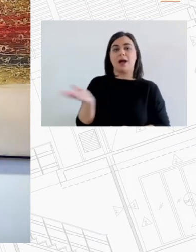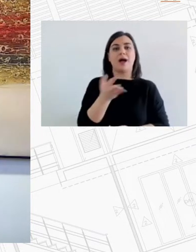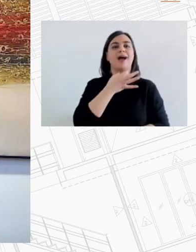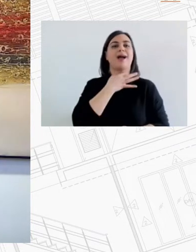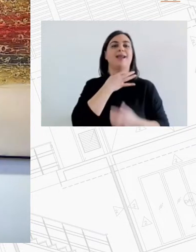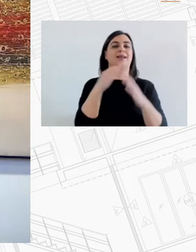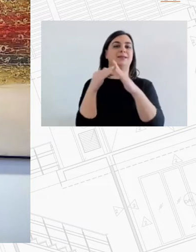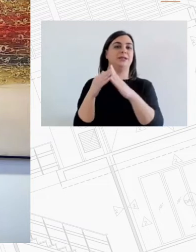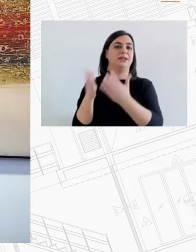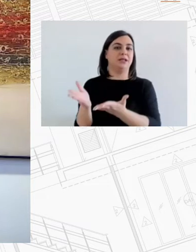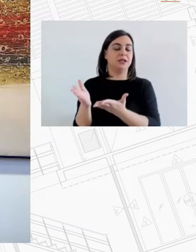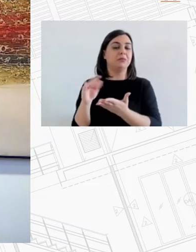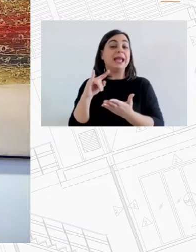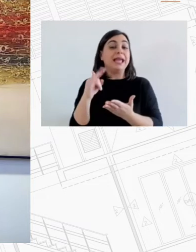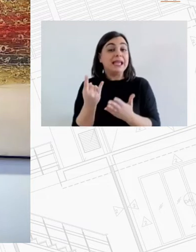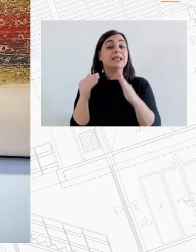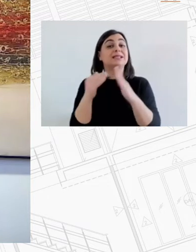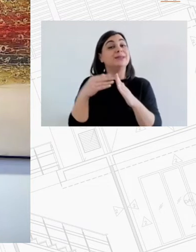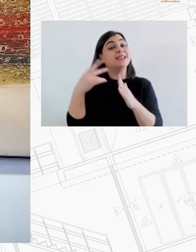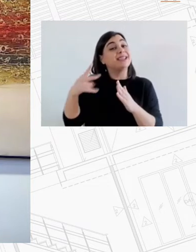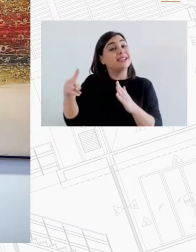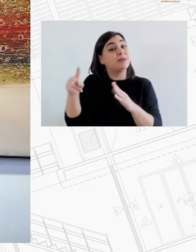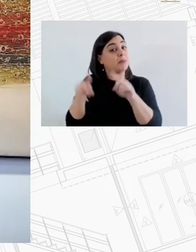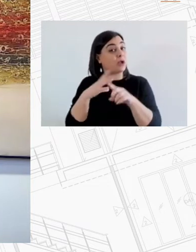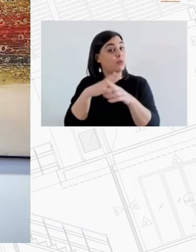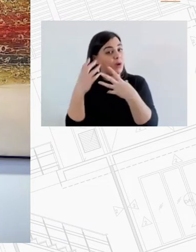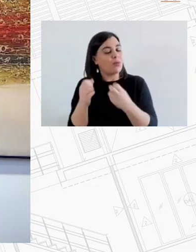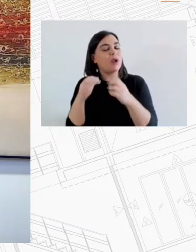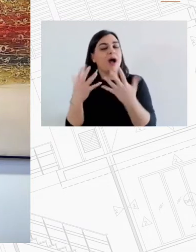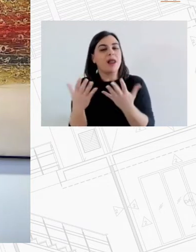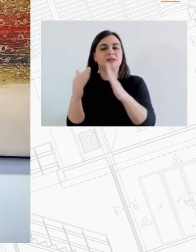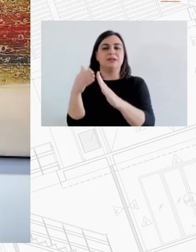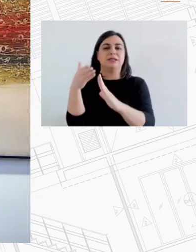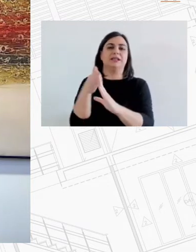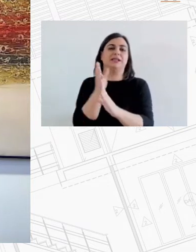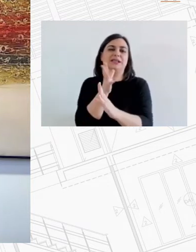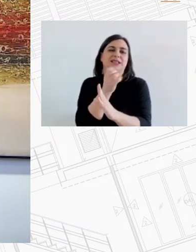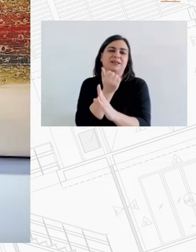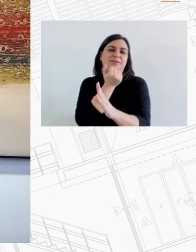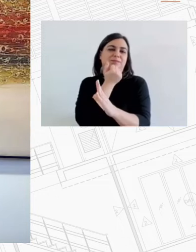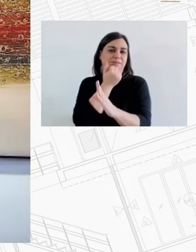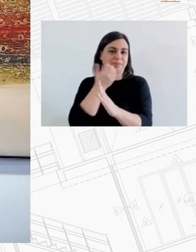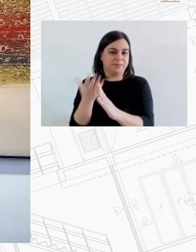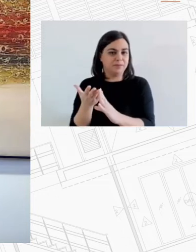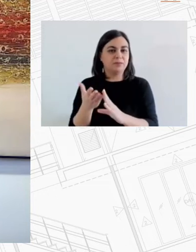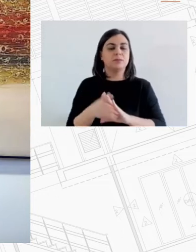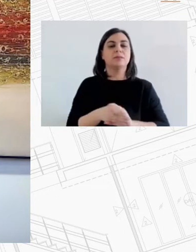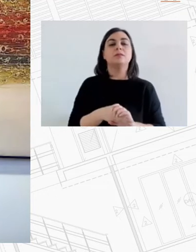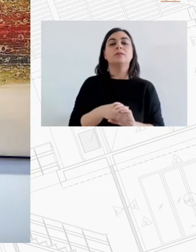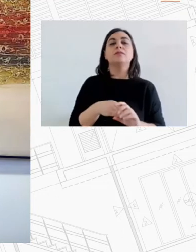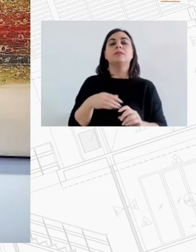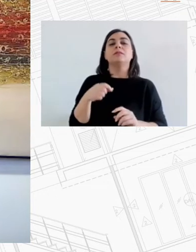είτε επισφαλώς στεγασμένοι Γιατί όπως ακριβώς έλεγε Νορήτρα και ο Σίμος που είναι ο μέτρ θεωρώ ο πατριάρχης των κοινωνικών ζητημάτων της